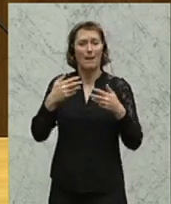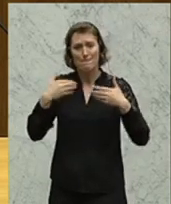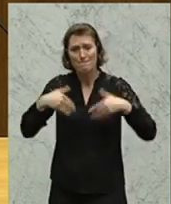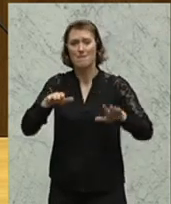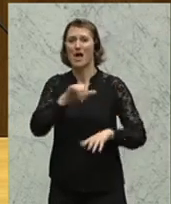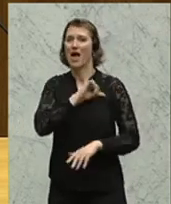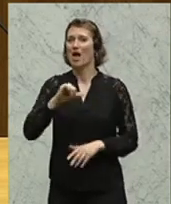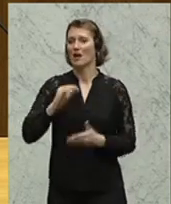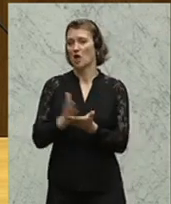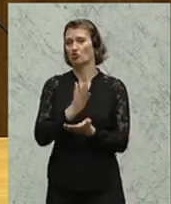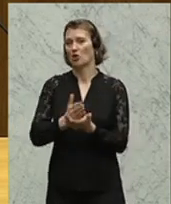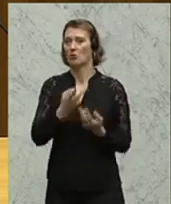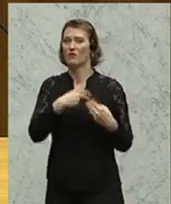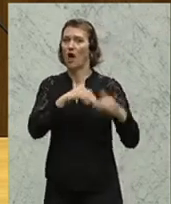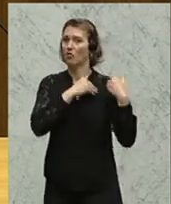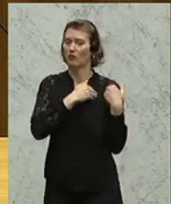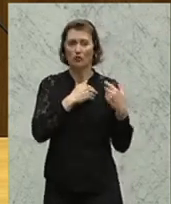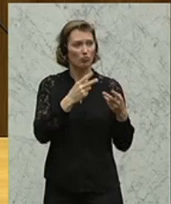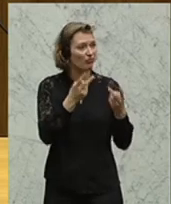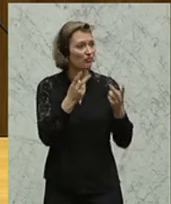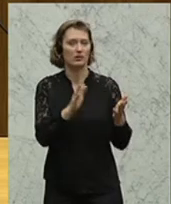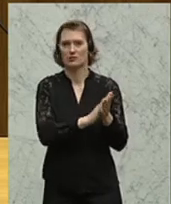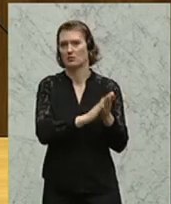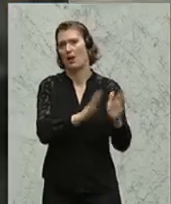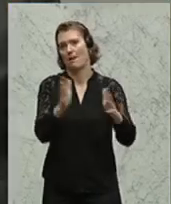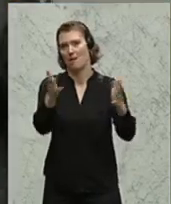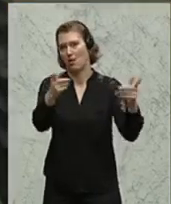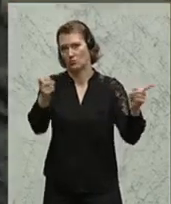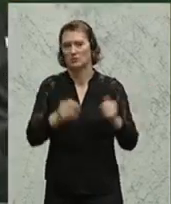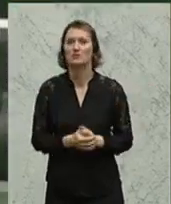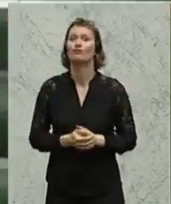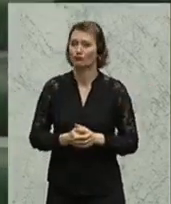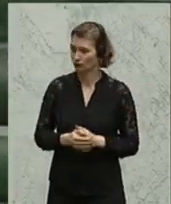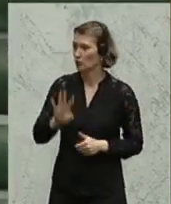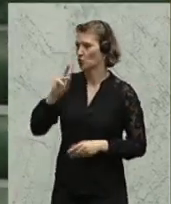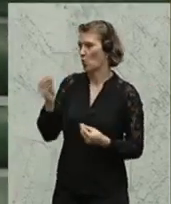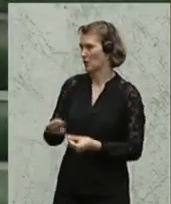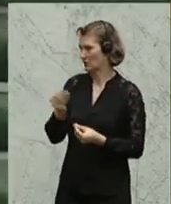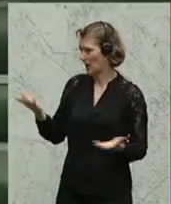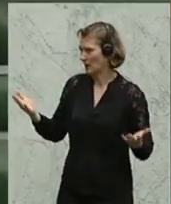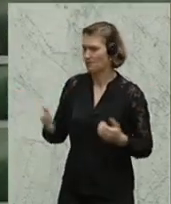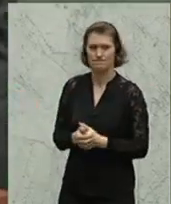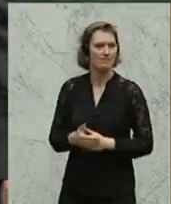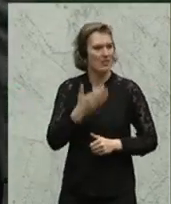Eigenverantwortung. Das wäre doch einmal ein richtiger Auftrag. Und auch eine schöne Sache. Danke, danke schön.